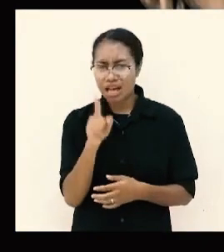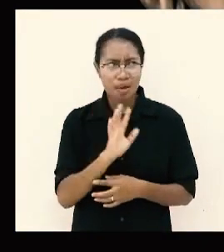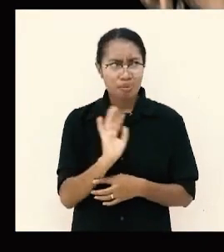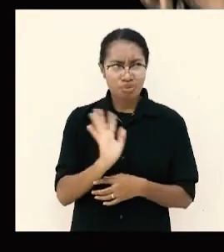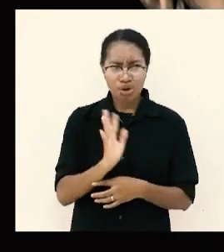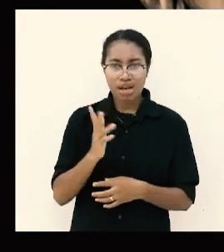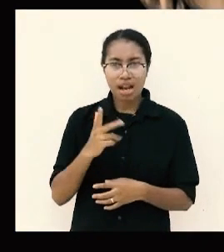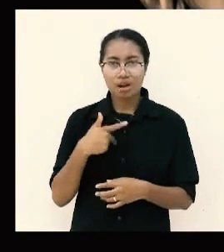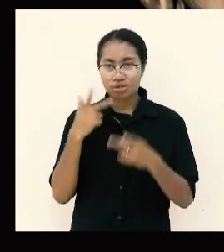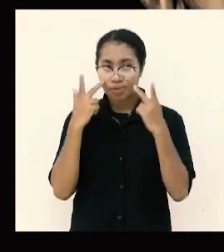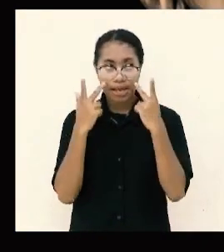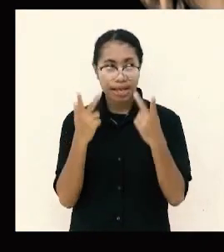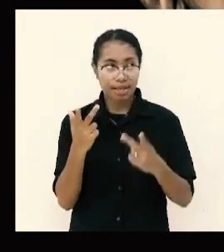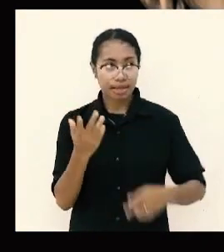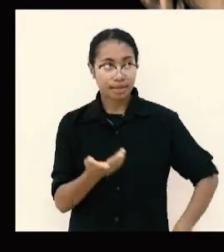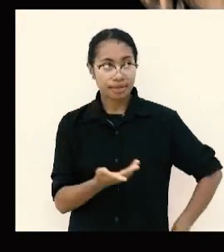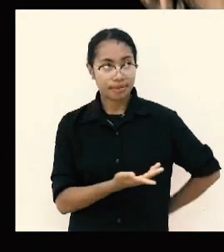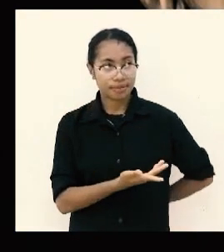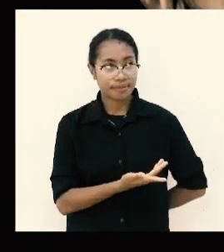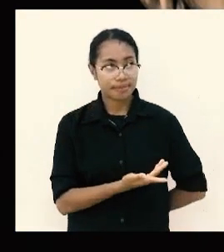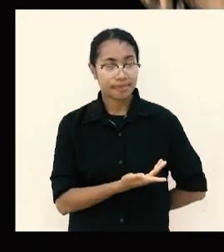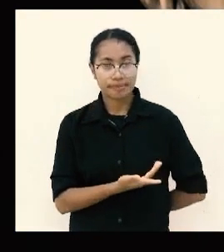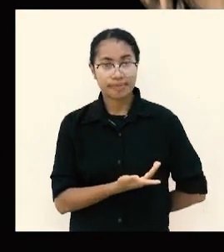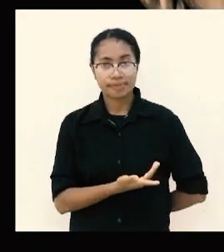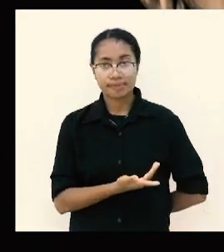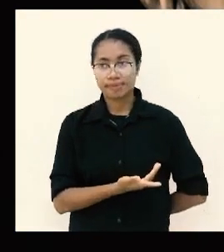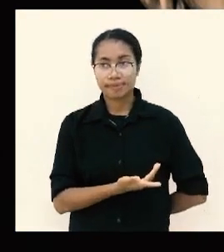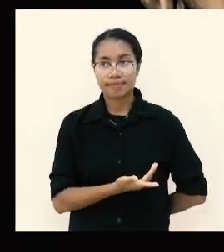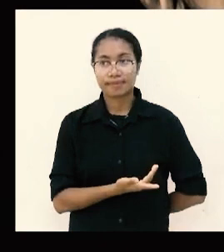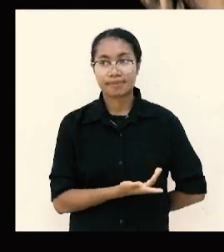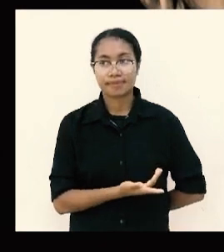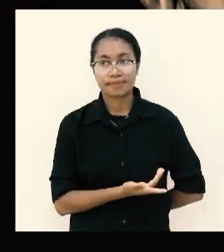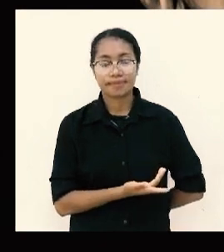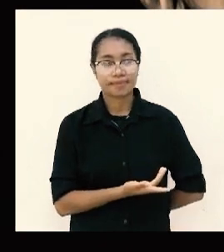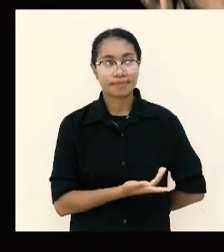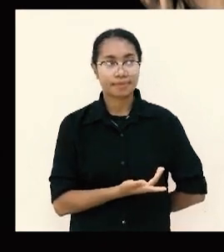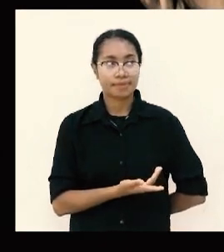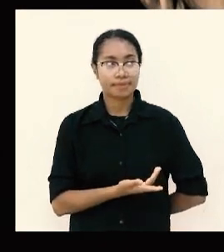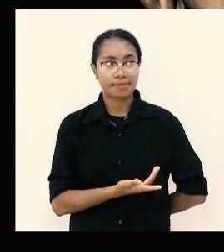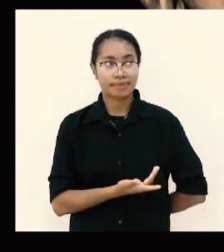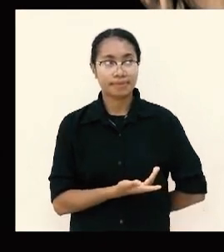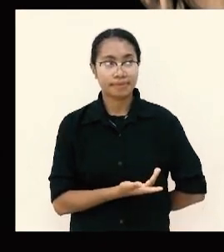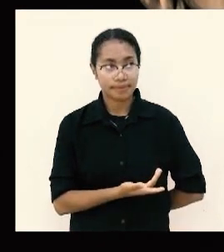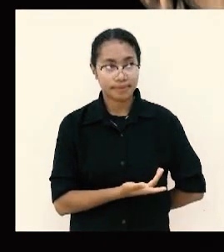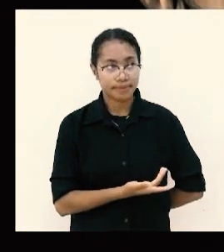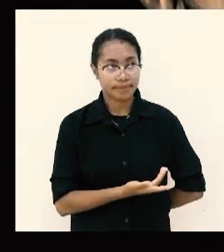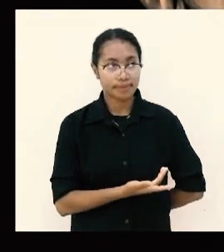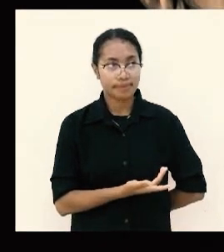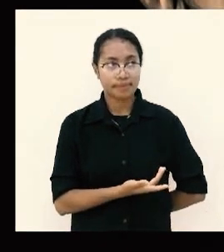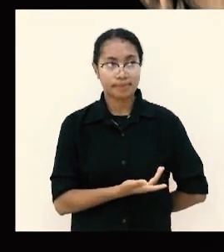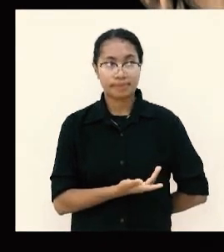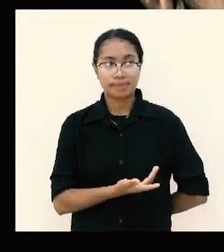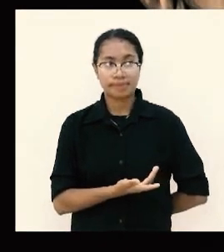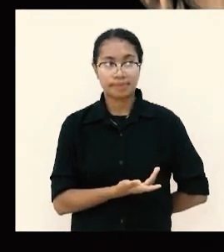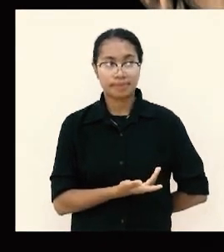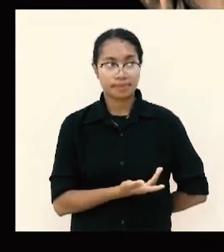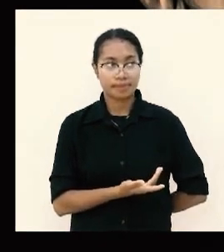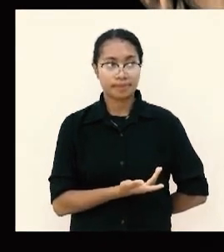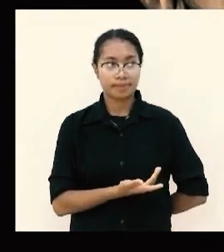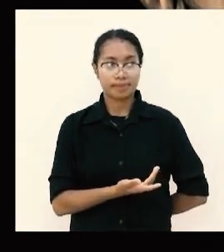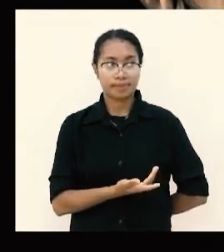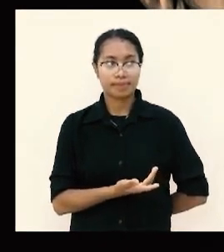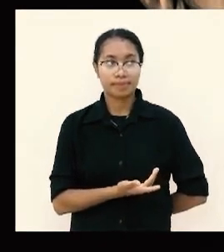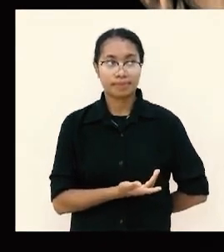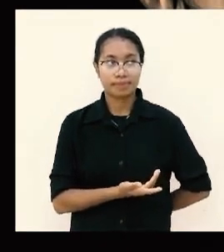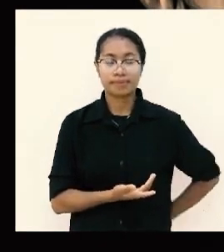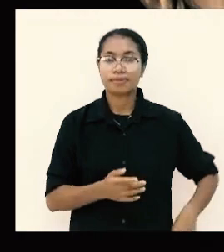mencari pemberian tapi aku mencari apa yang bisa ditambahkan pada your account rekeningmu rekeningmu di surga